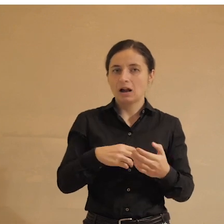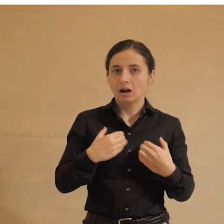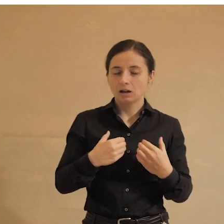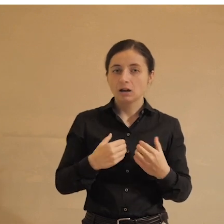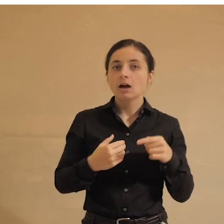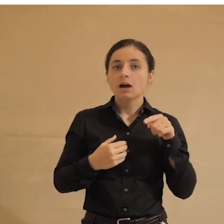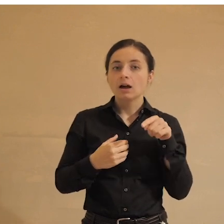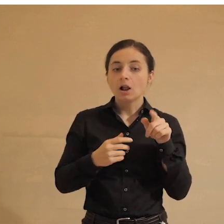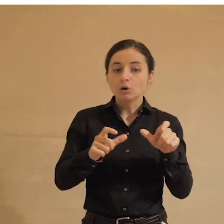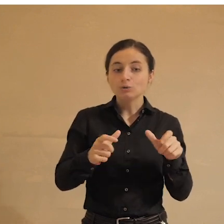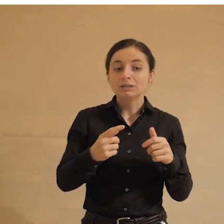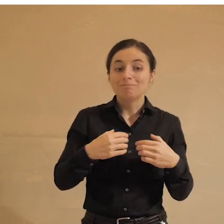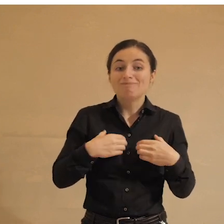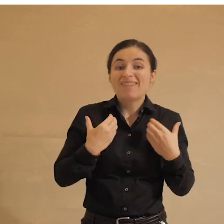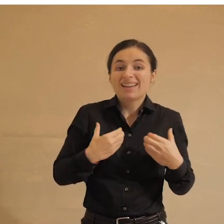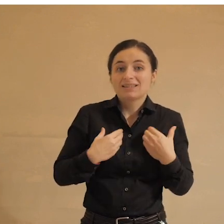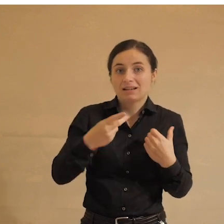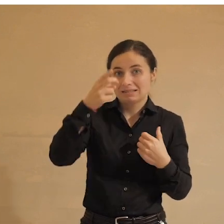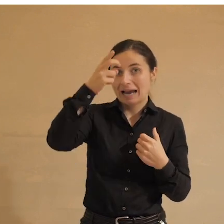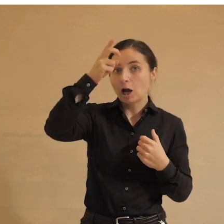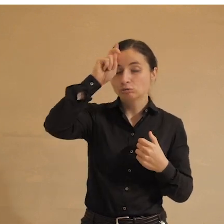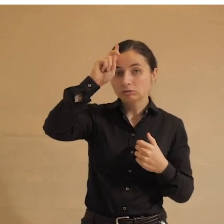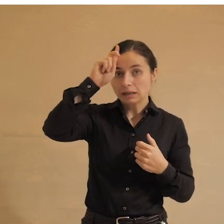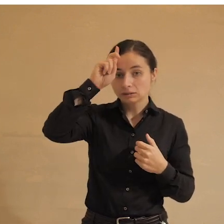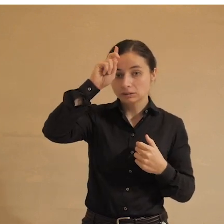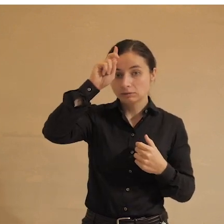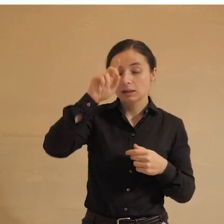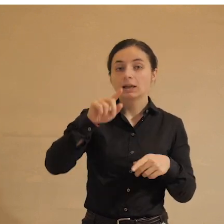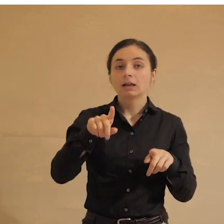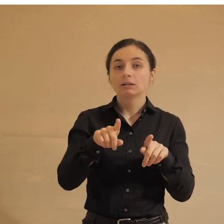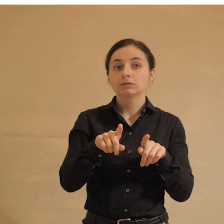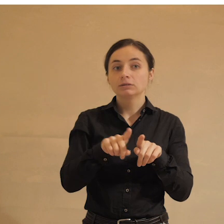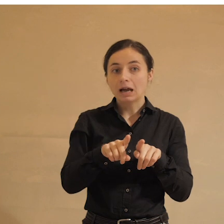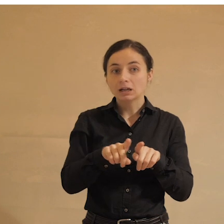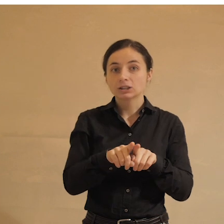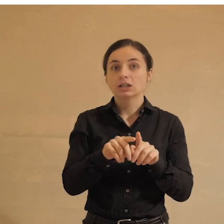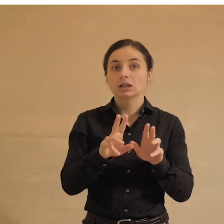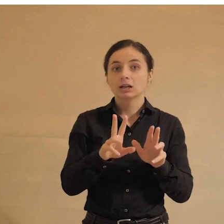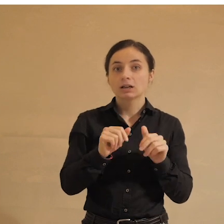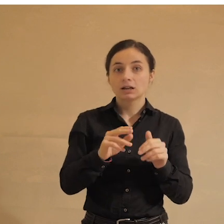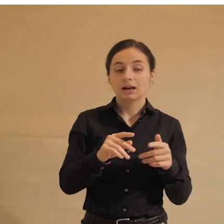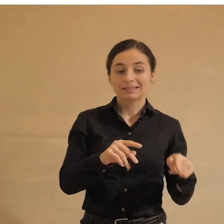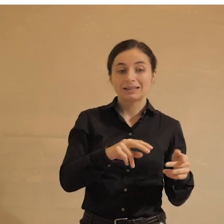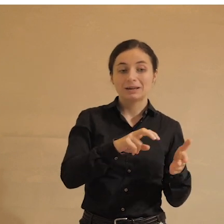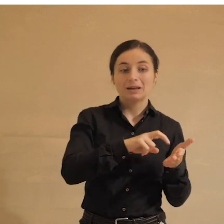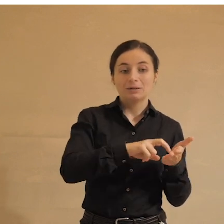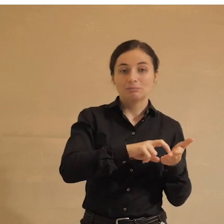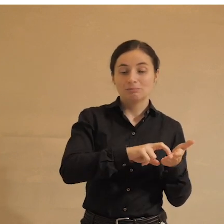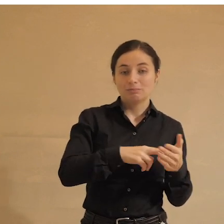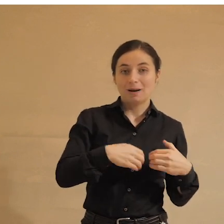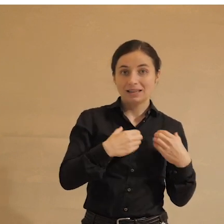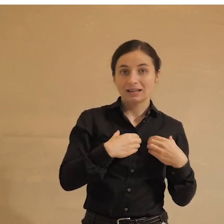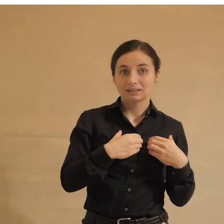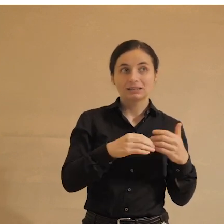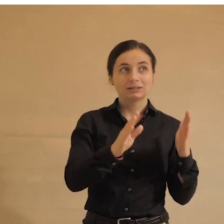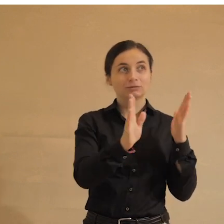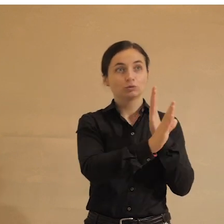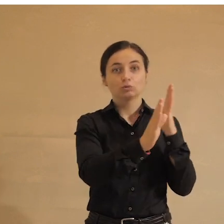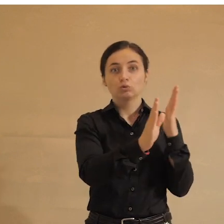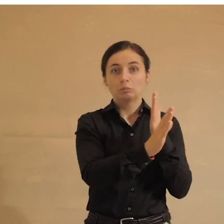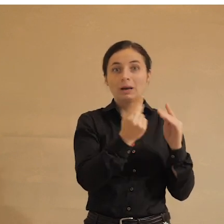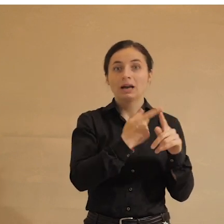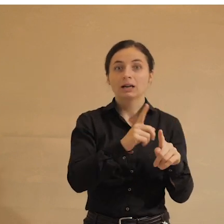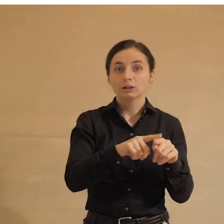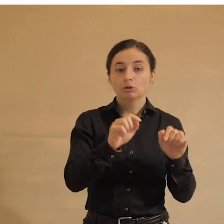боятся государства в той же, если не большей степени, в какой они боятся слепой стихии судьбы,